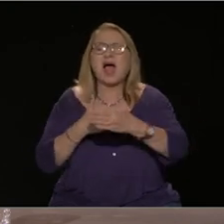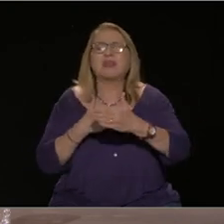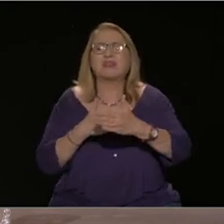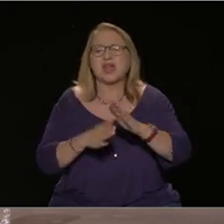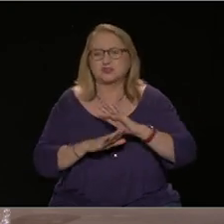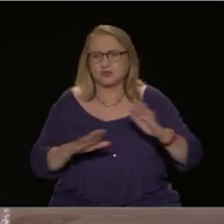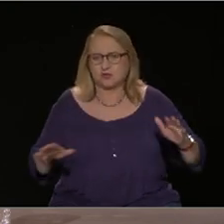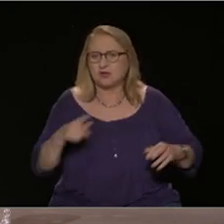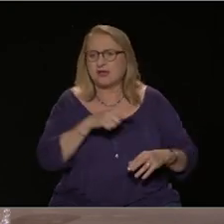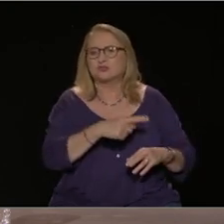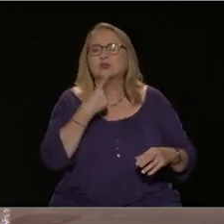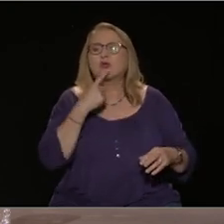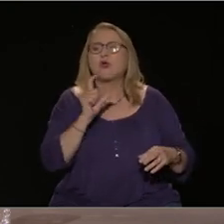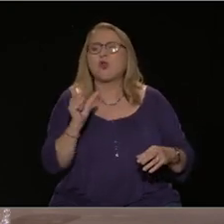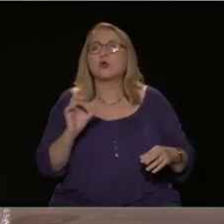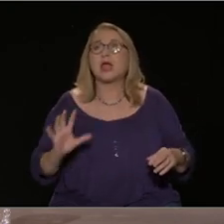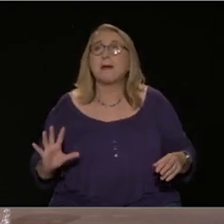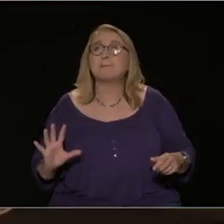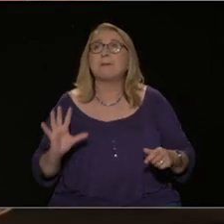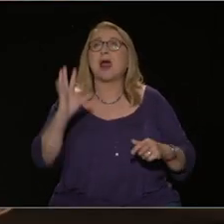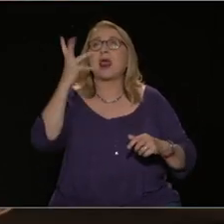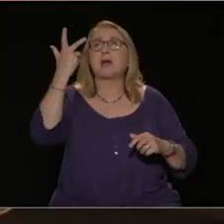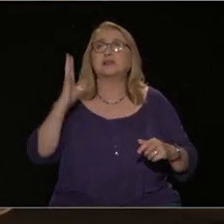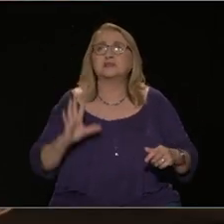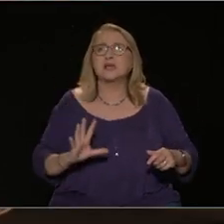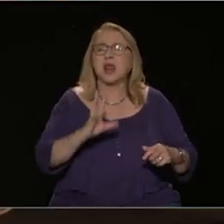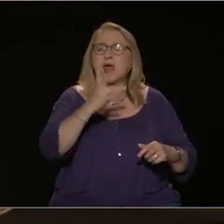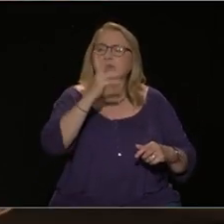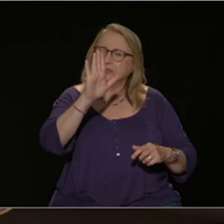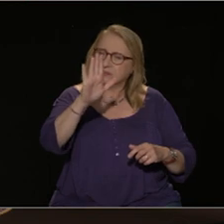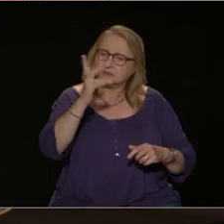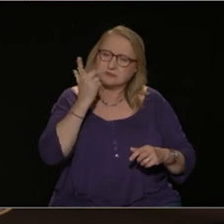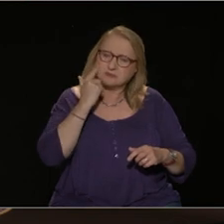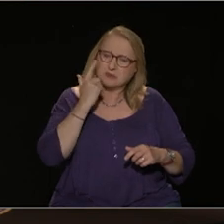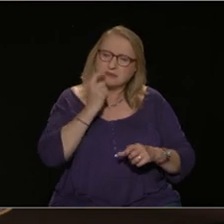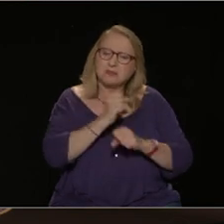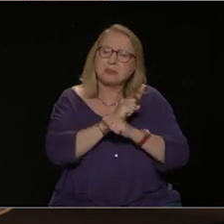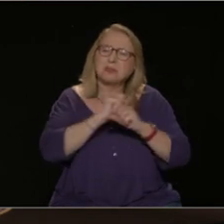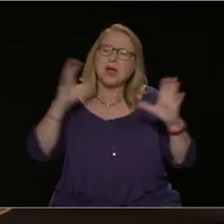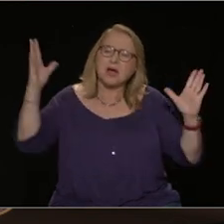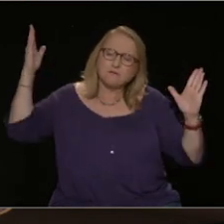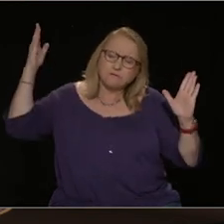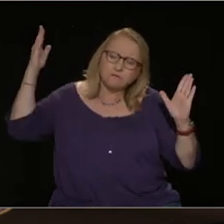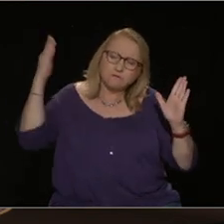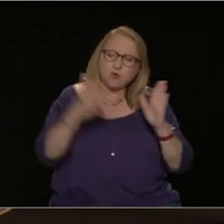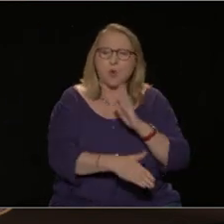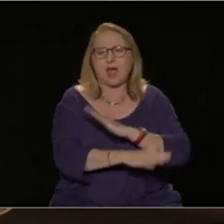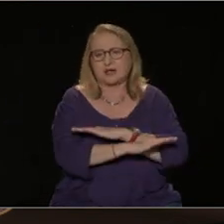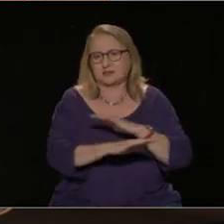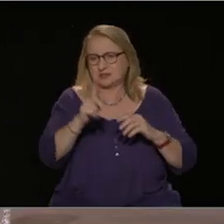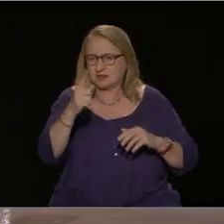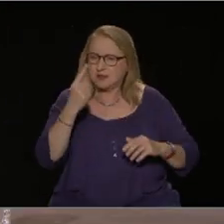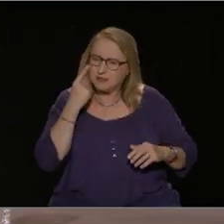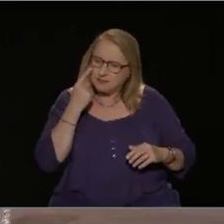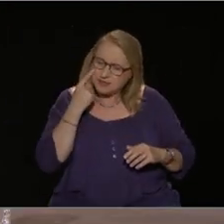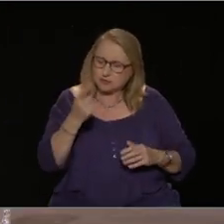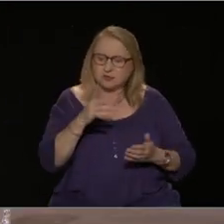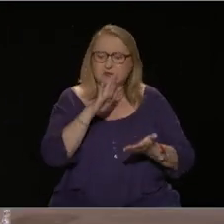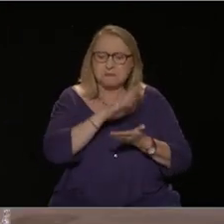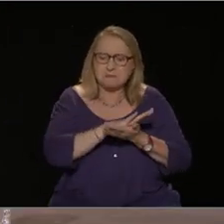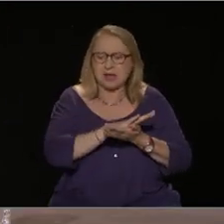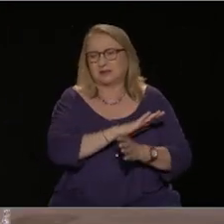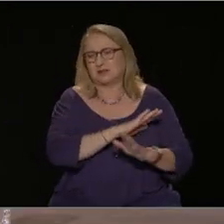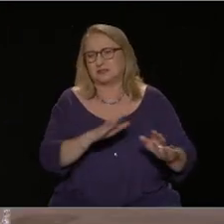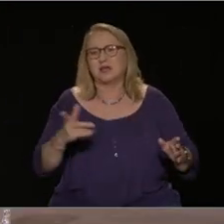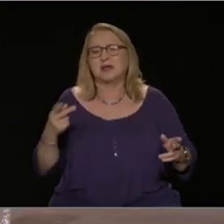θα σκάσει. Είναι μάρτυρας δηλαδή όλη η κατάσταση των πραγματικών δικτών της οικονομίας, του χρέους, των επενδύσεων κτλ.